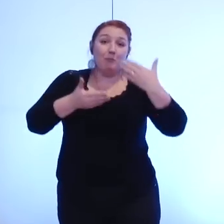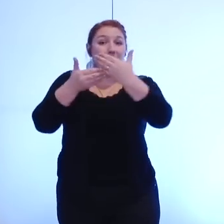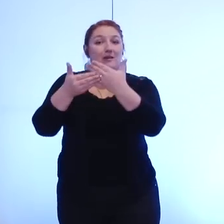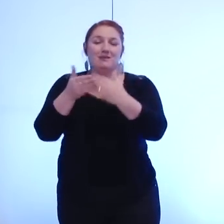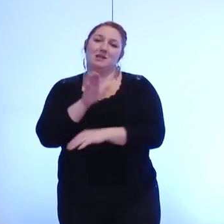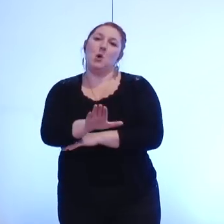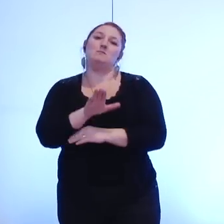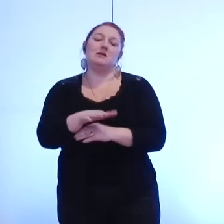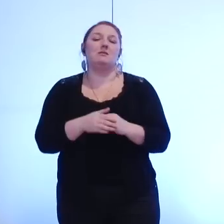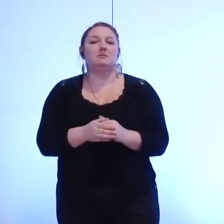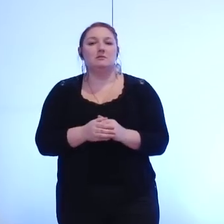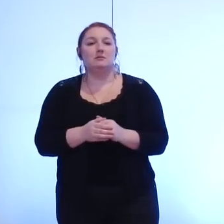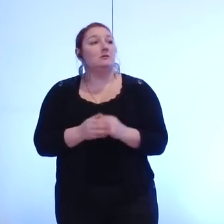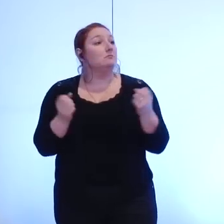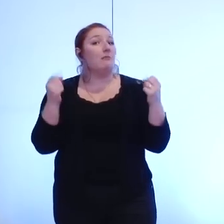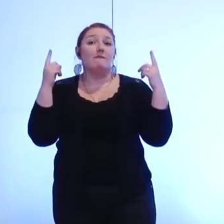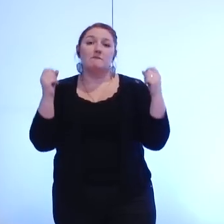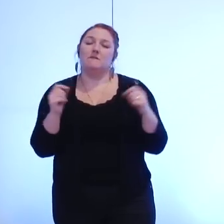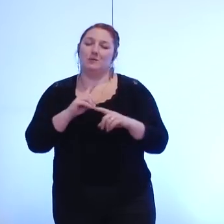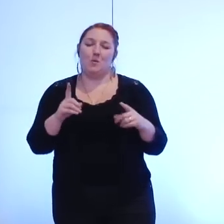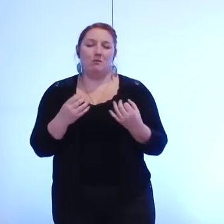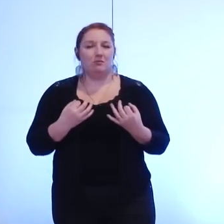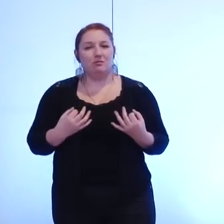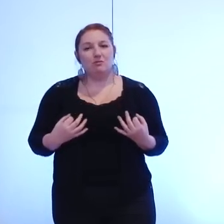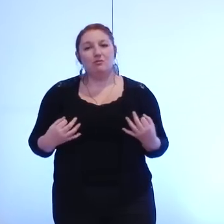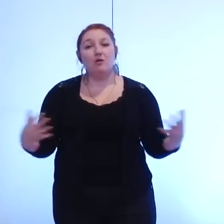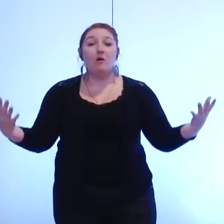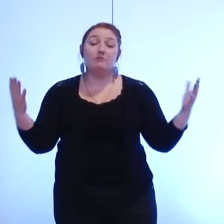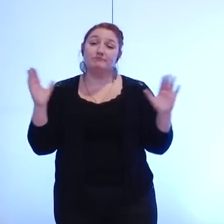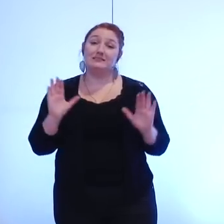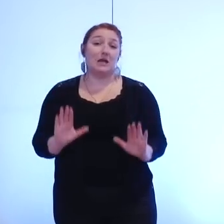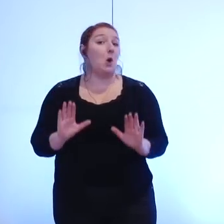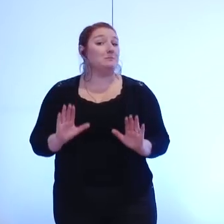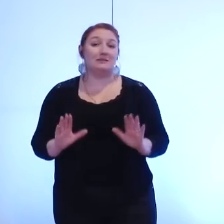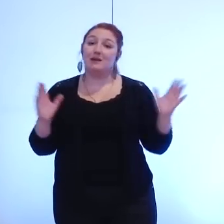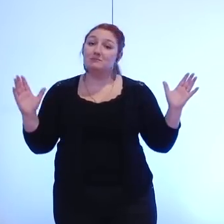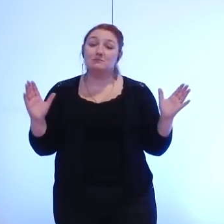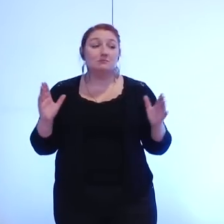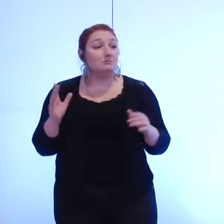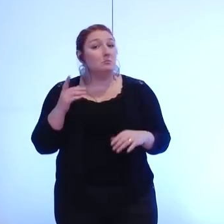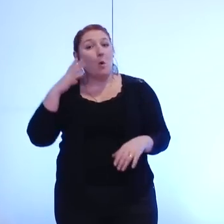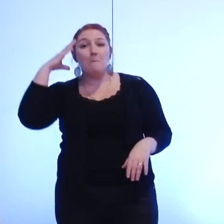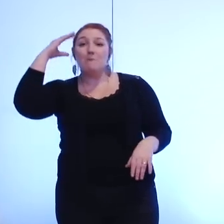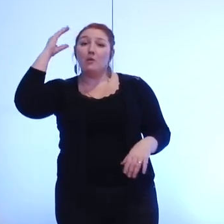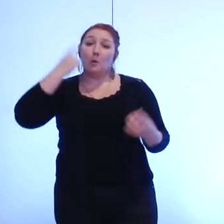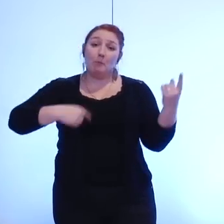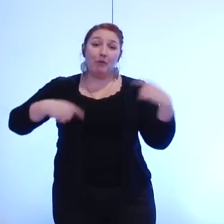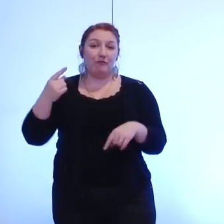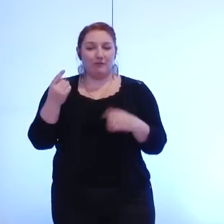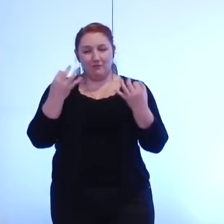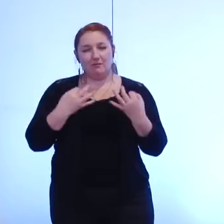ceci prendra du temps et c'est ainsi mais le temps est nécessaire à toute maturation merci